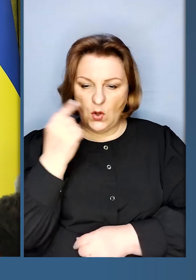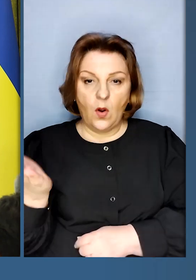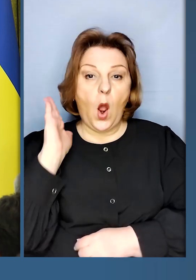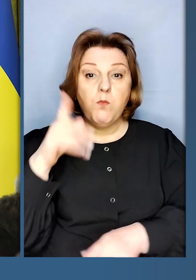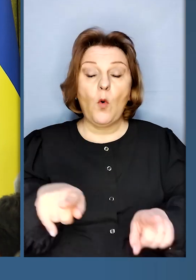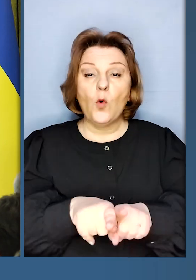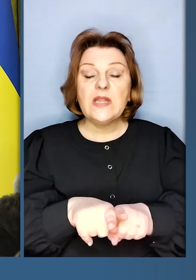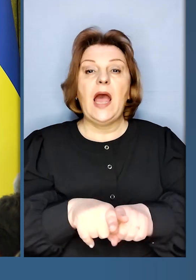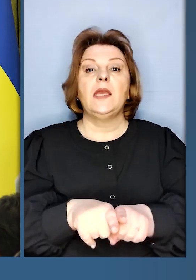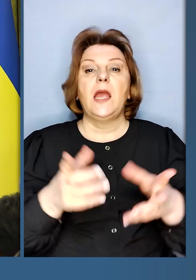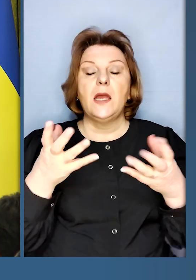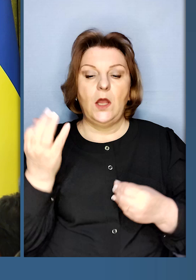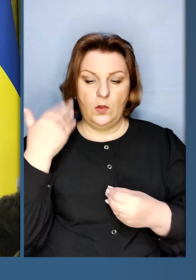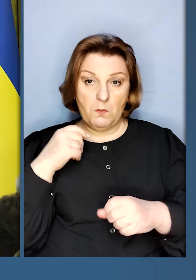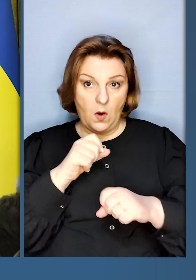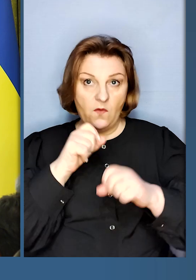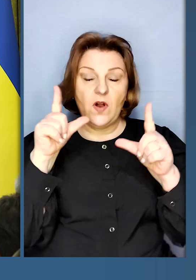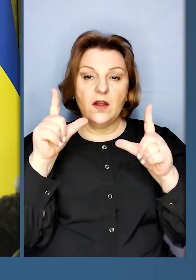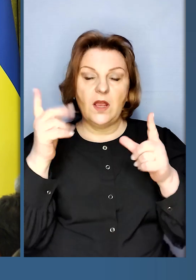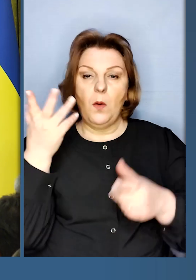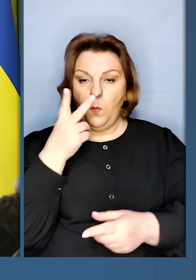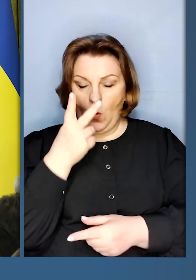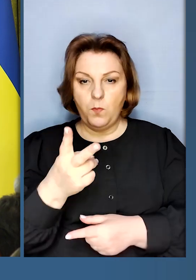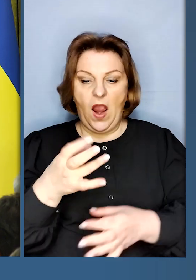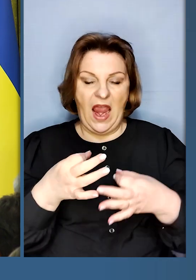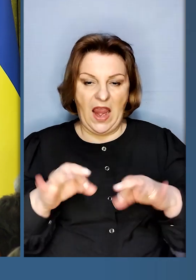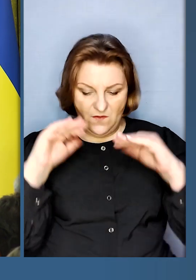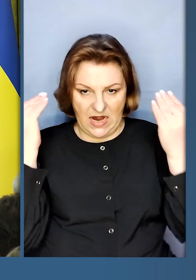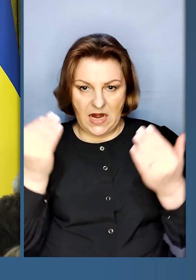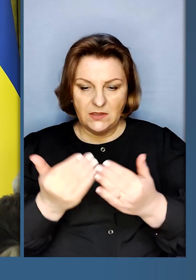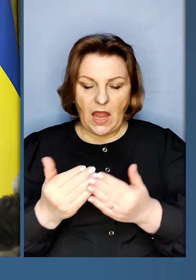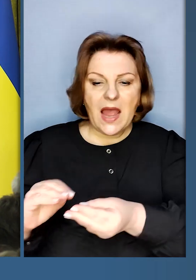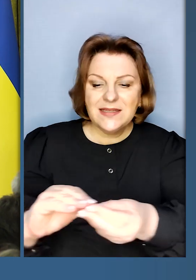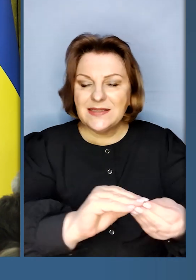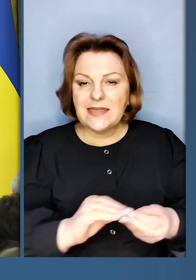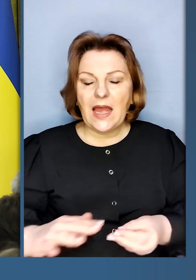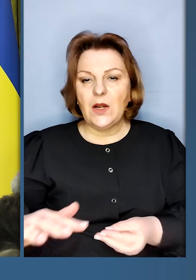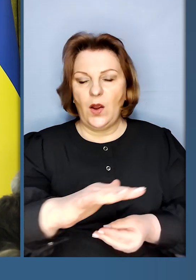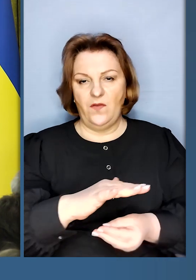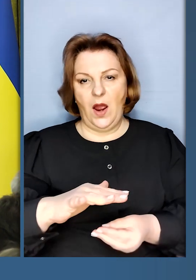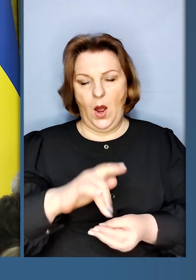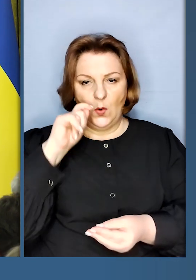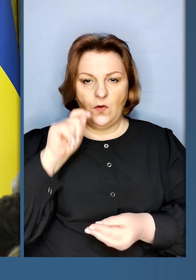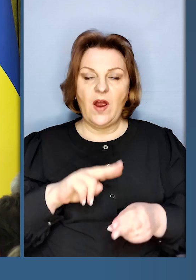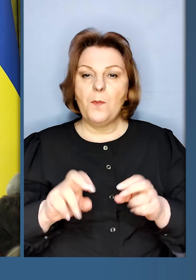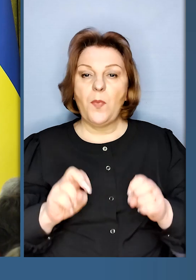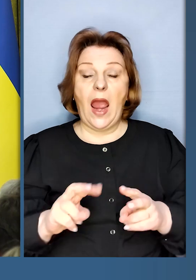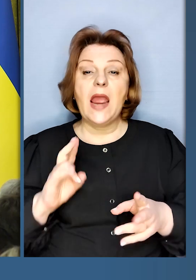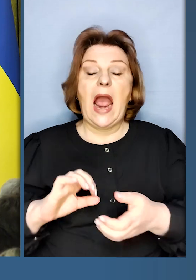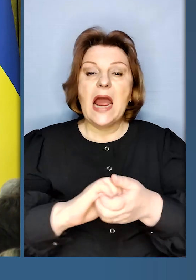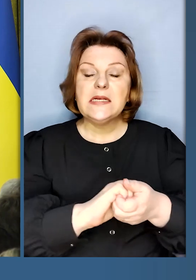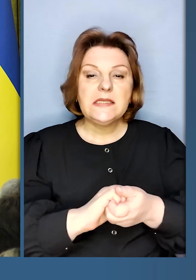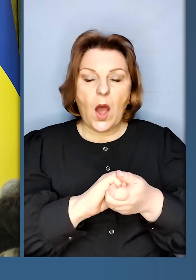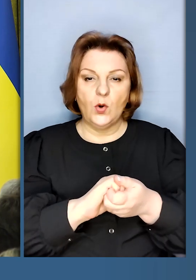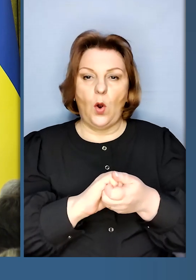Але буде такий день, коли ми відкриємо очі і побачимо вільну, суверенну, інтегральну територіальну Україну. І безпечну. Як